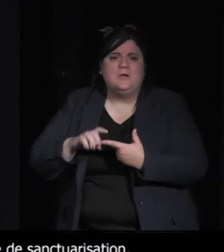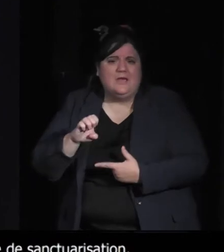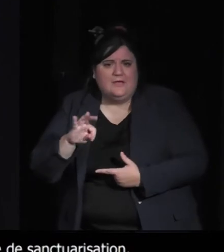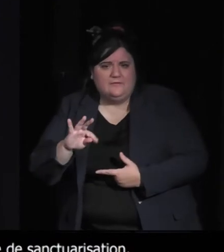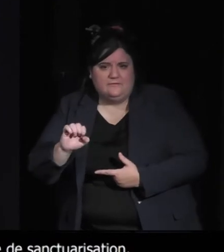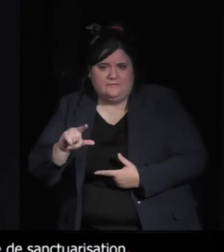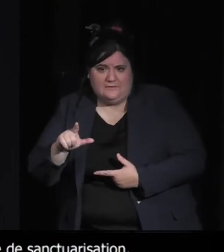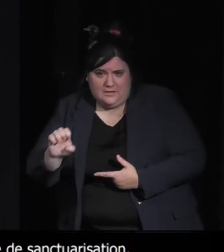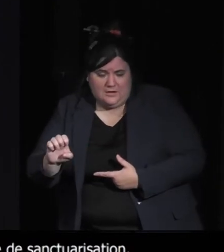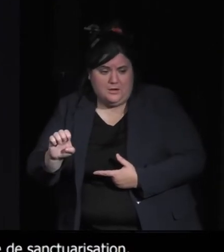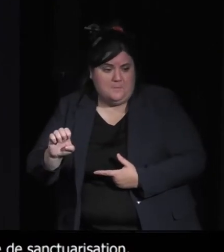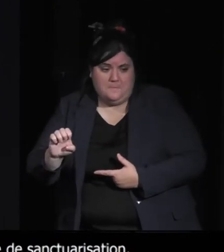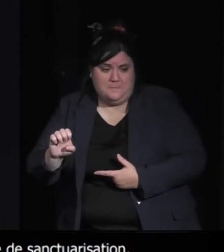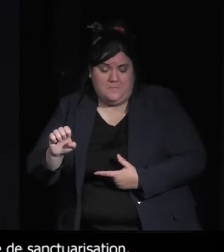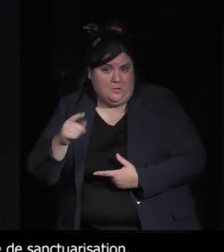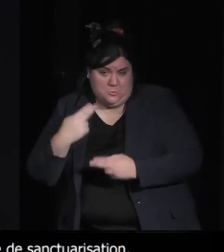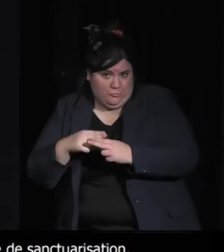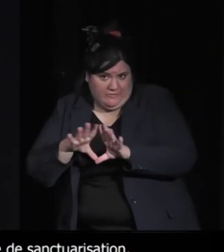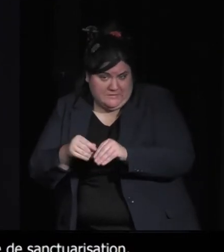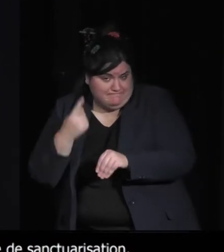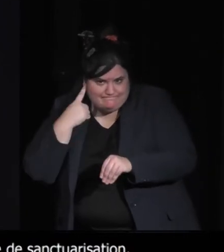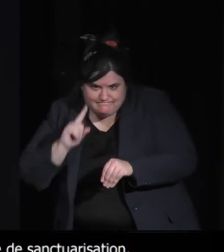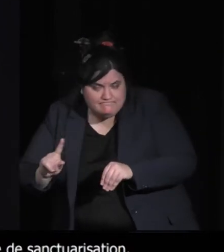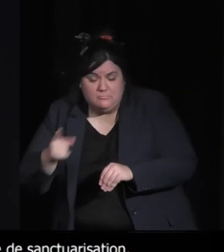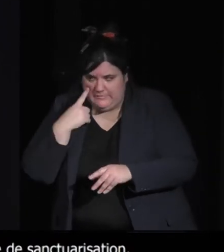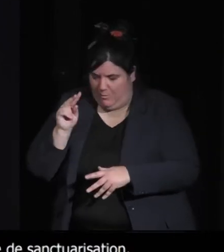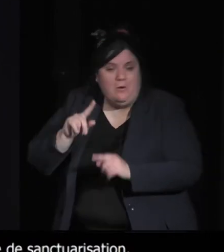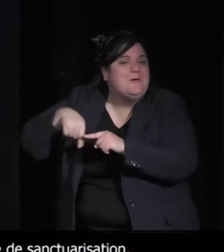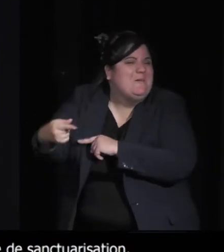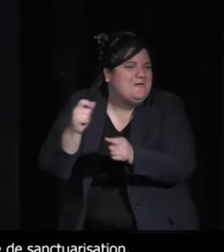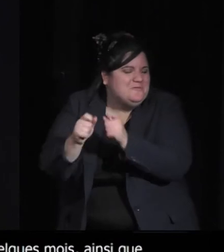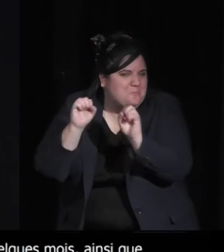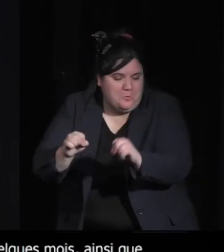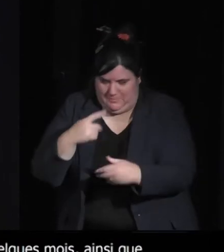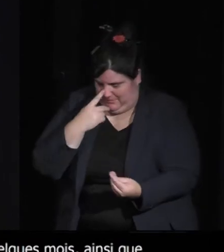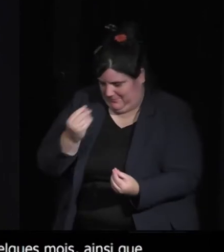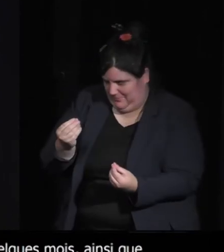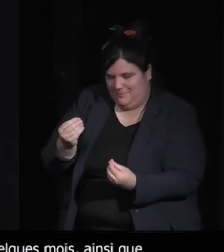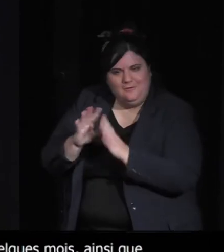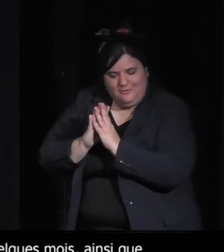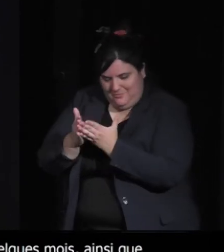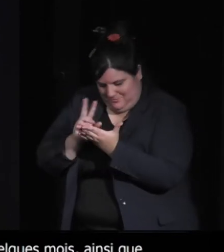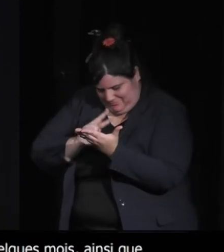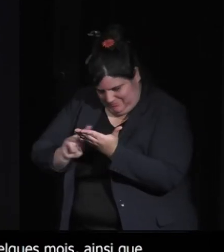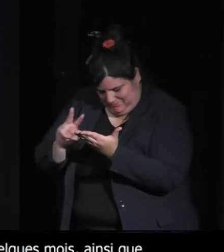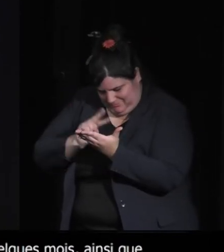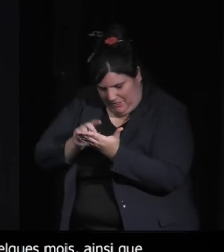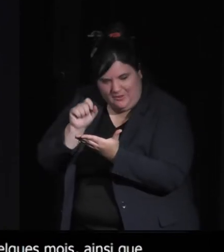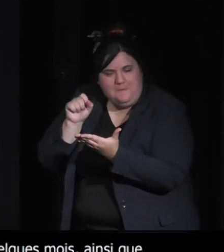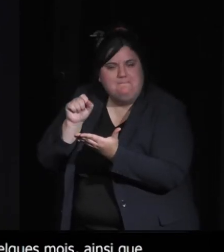je me suis complètement retrouvé dans leur discours au point que je me suis dit mais ça aurait été bien que je